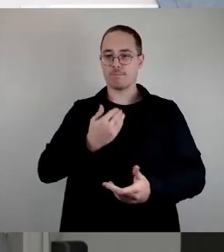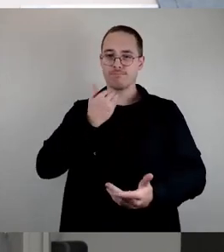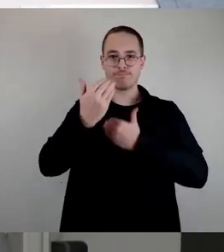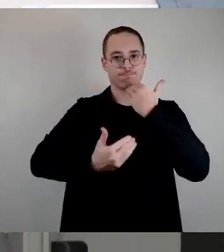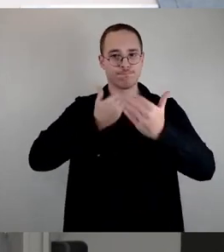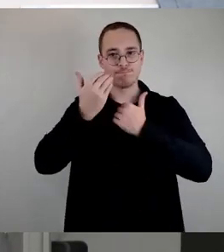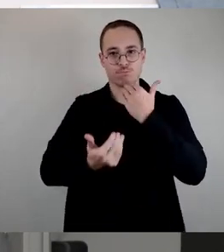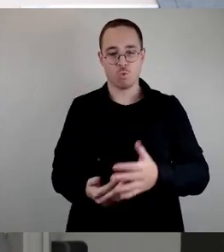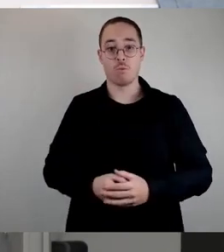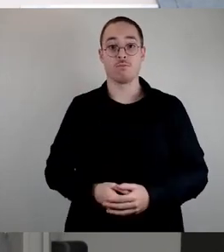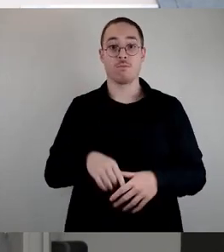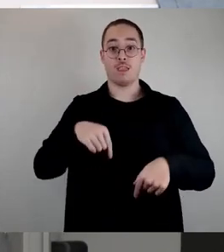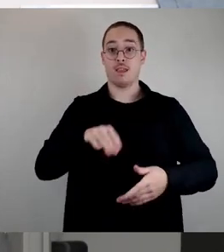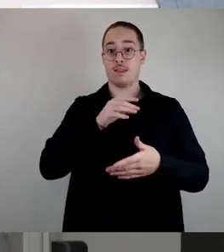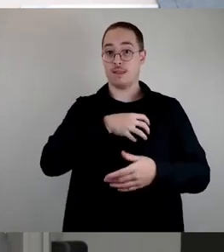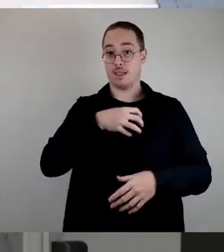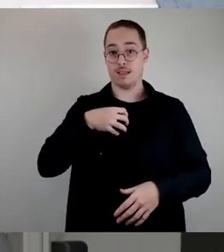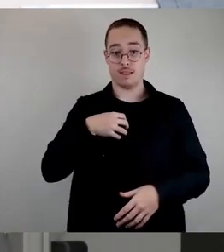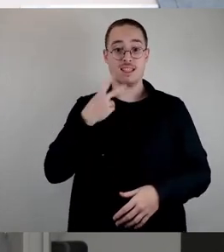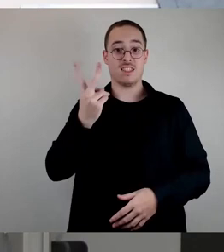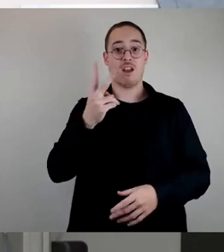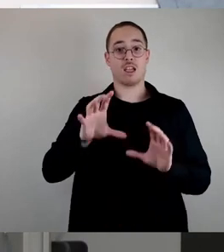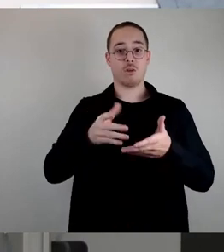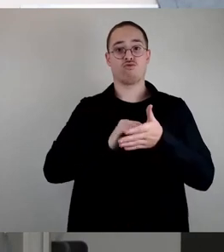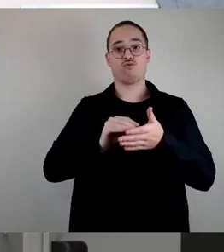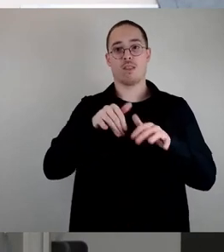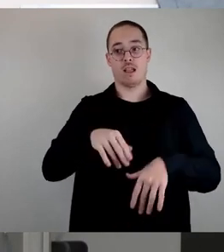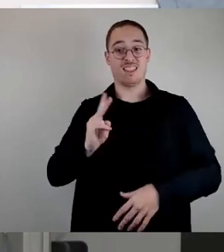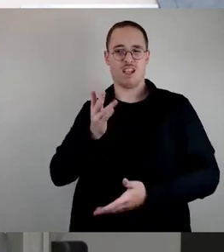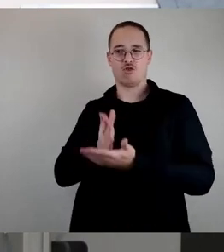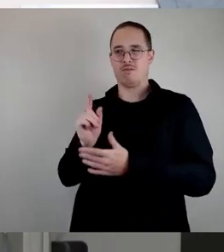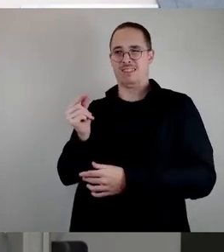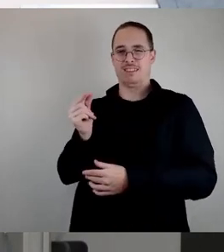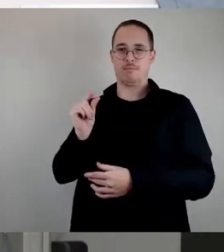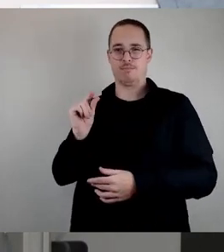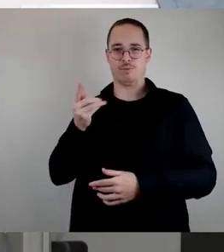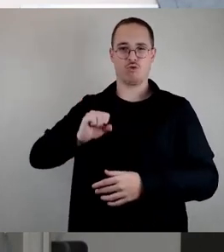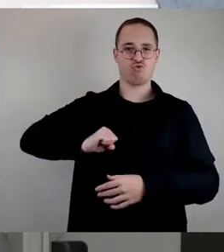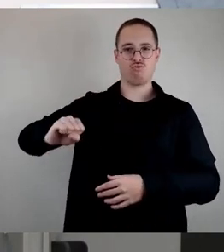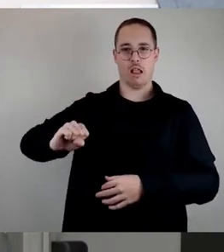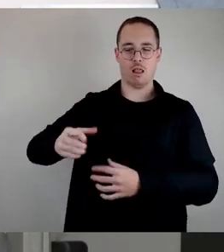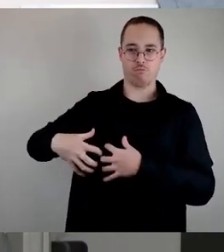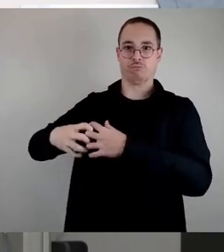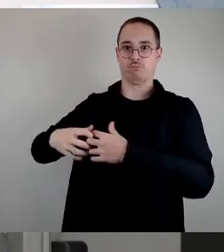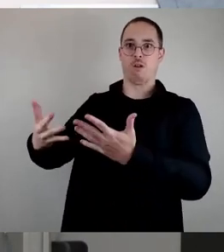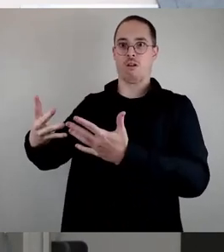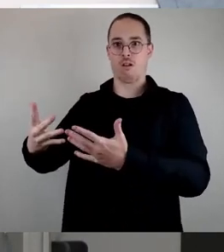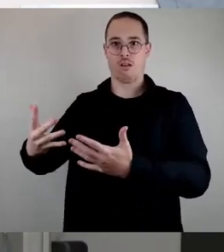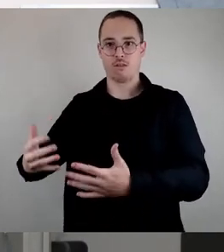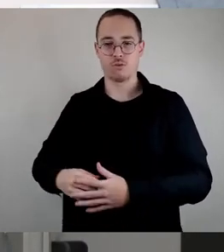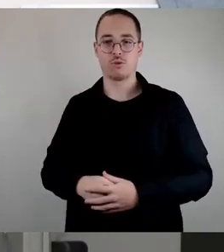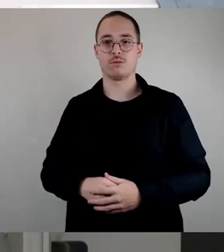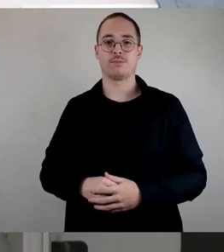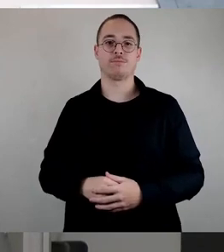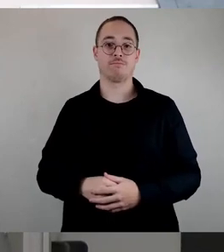Die zweite schon etwas überhastet gestartet. Das Gebäude war als Oberschule konzipiert. Nun brauchen wir Klarheit, wie dieser